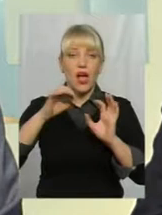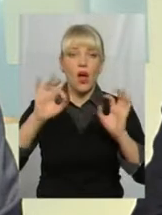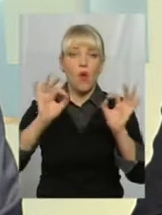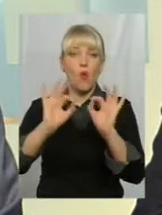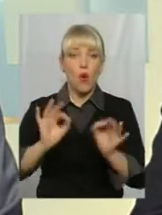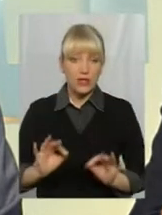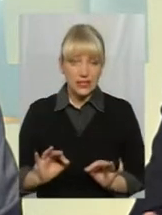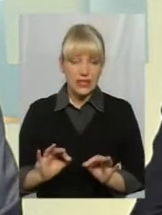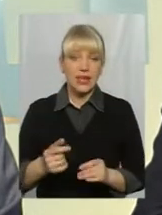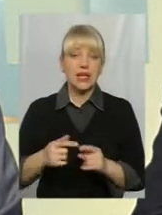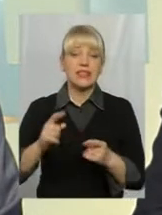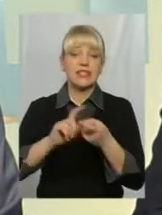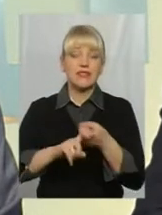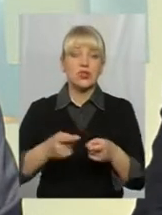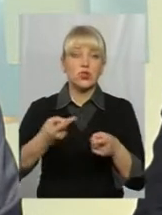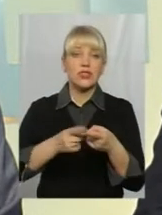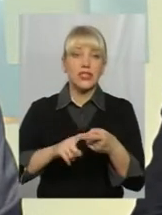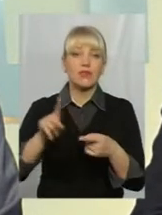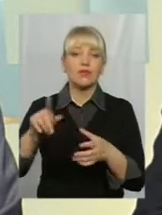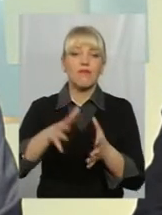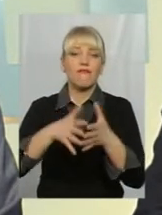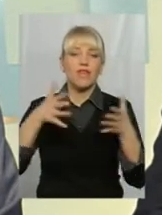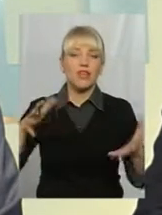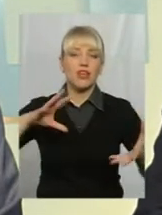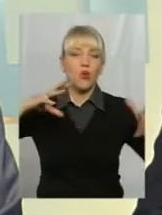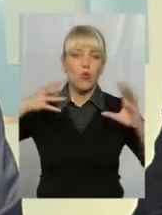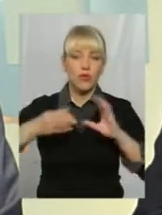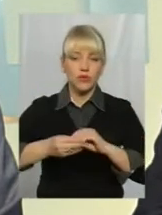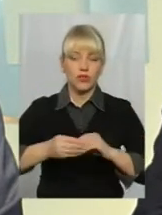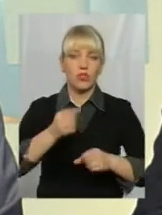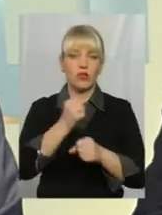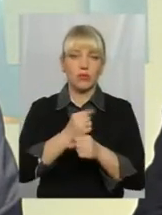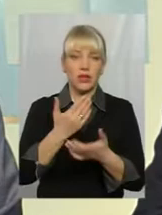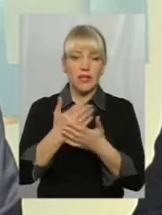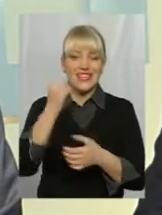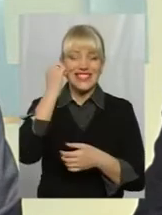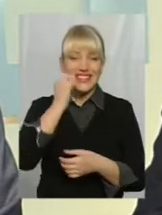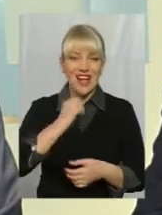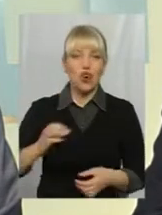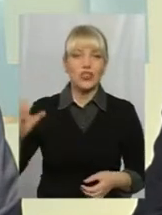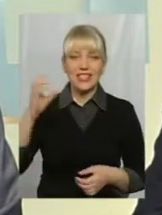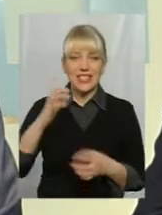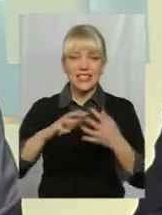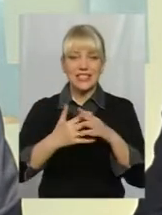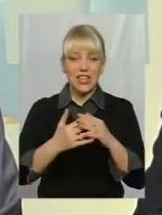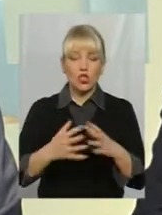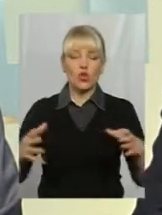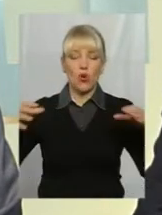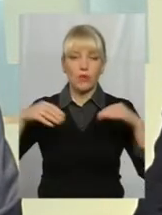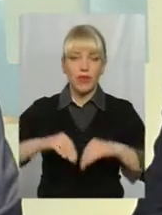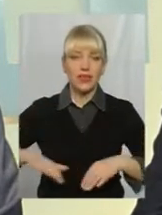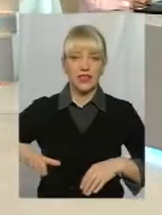в зв'язку з тим, що там великі обсяги робіт. От, наприклад, Старосинявська селищна, об'єднана територіальна громада, там 10 200